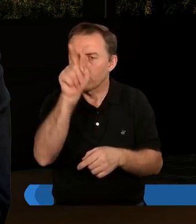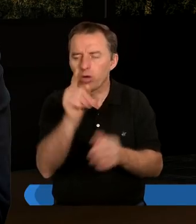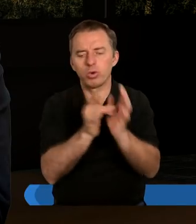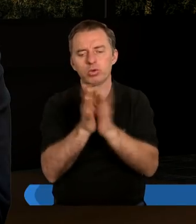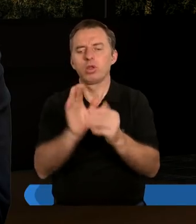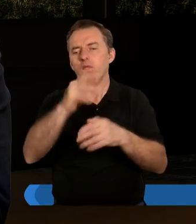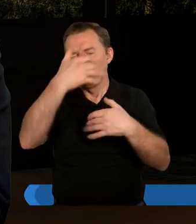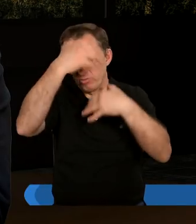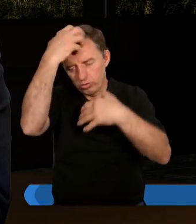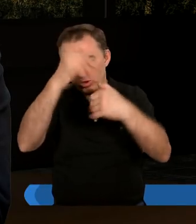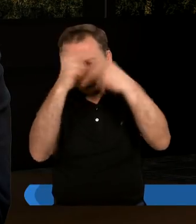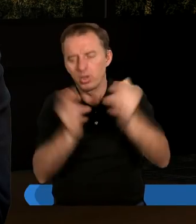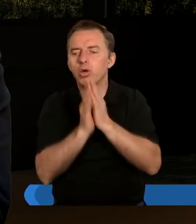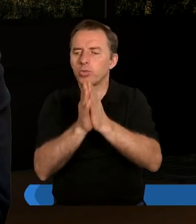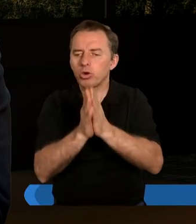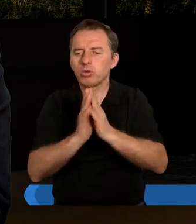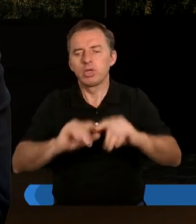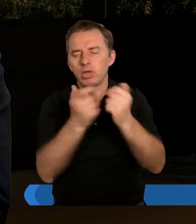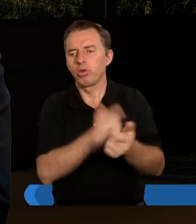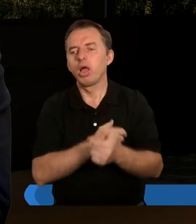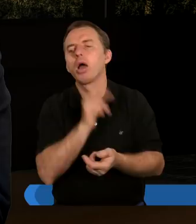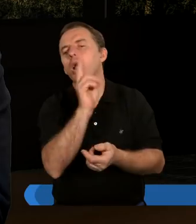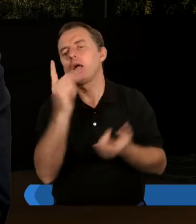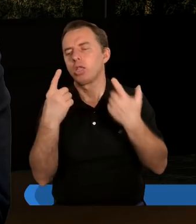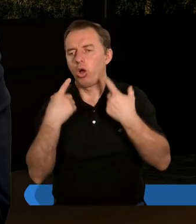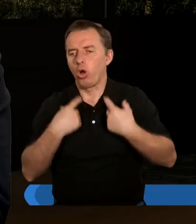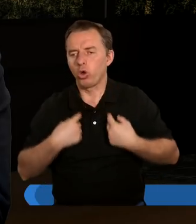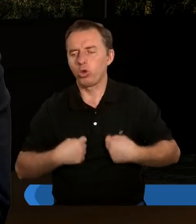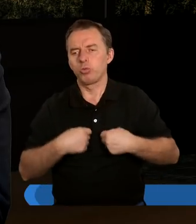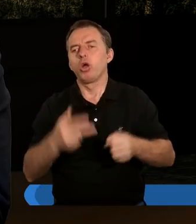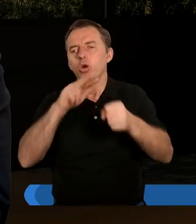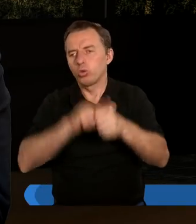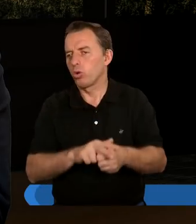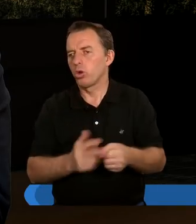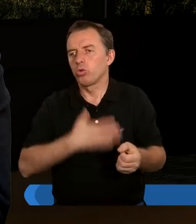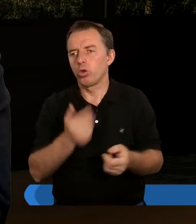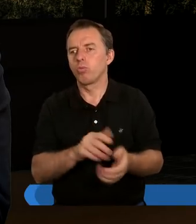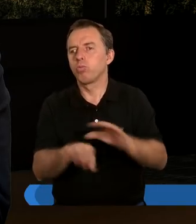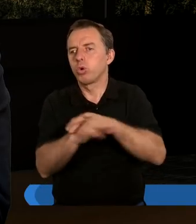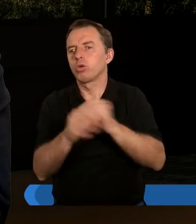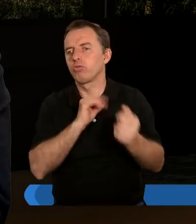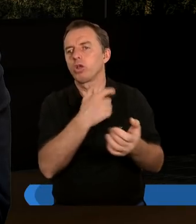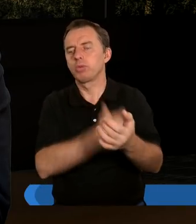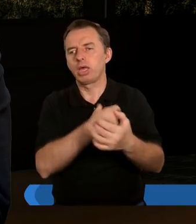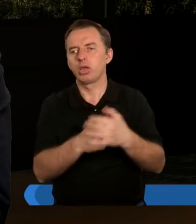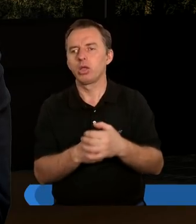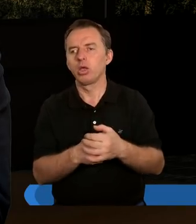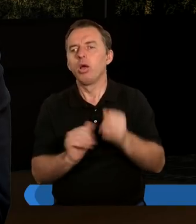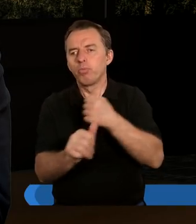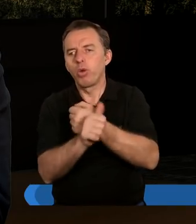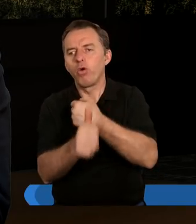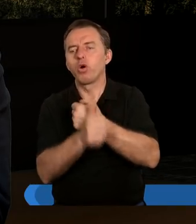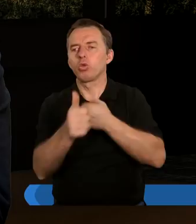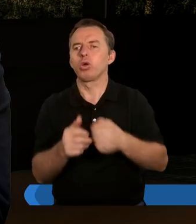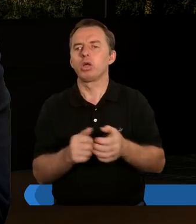Niebieskim i proszę z całego serca o każdą osobę, która czuje pustkę w swoim sercu z